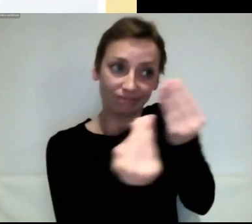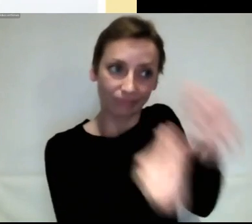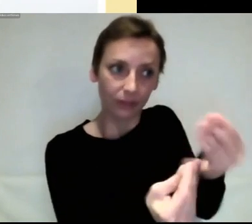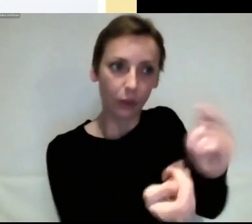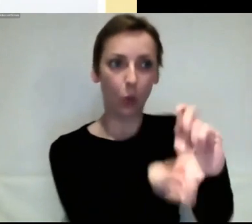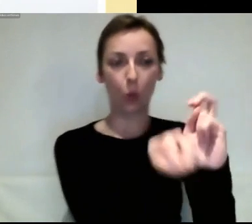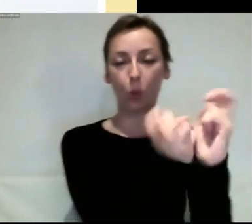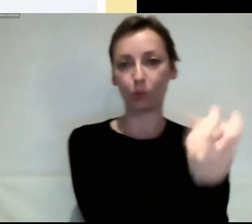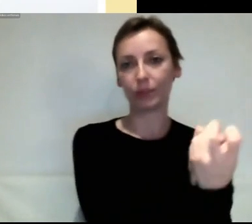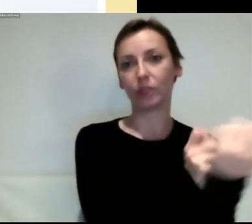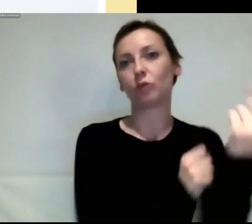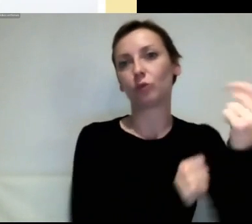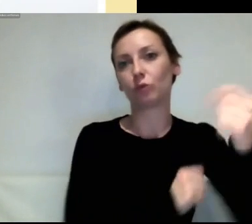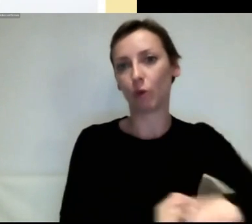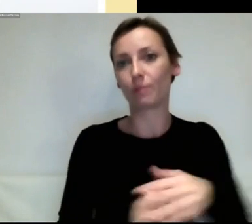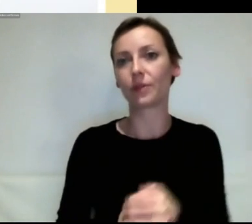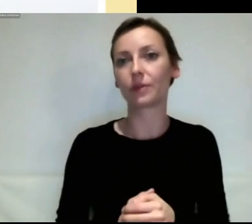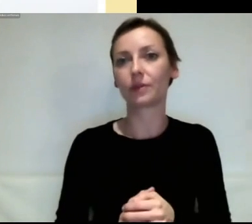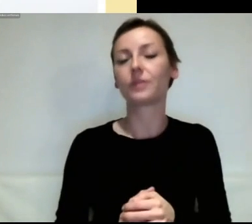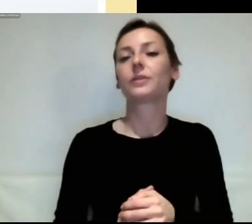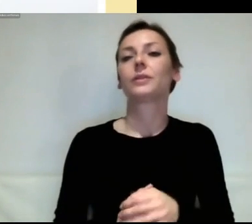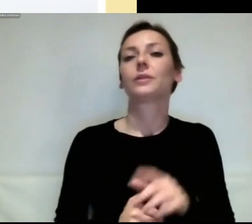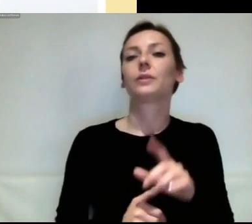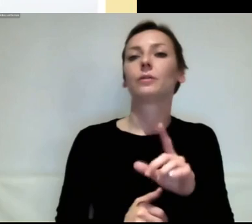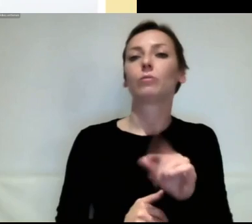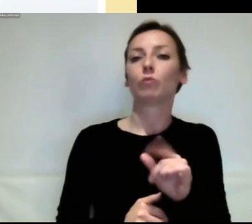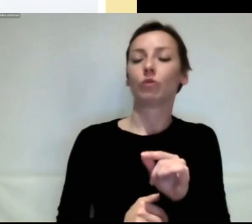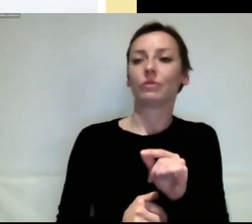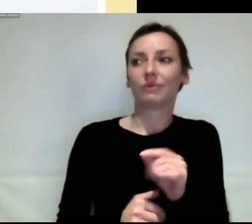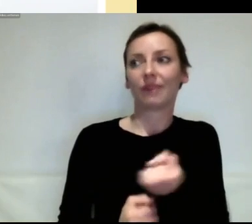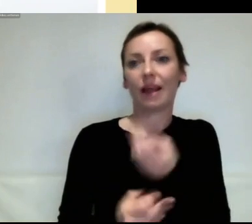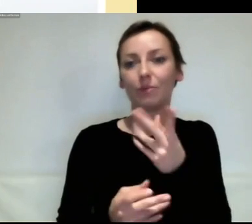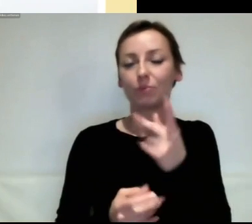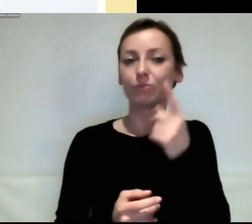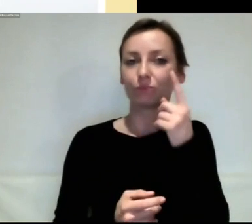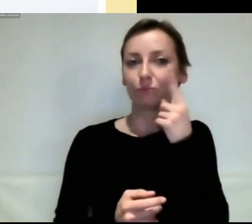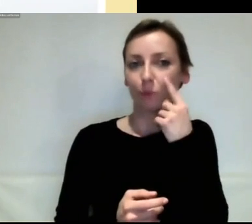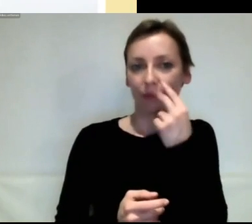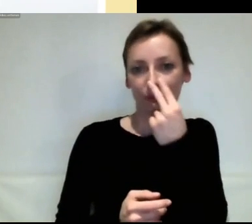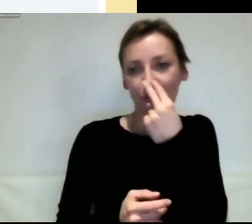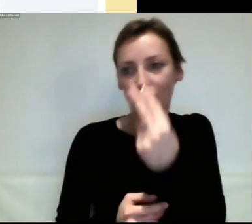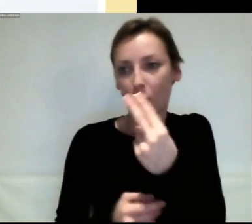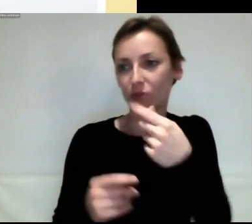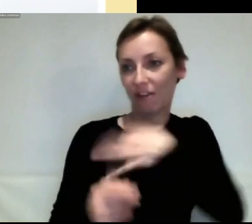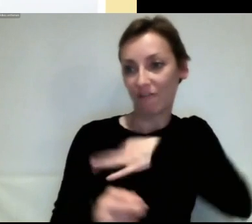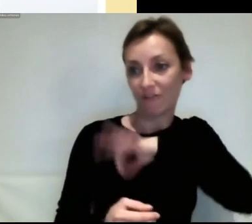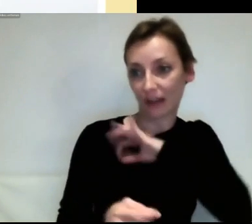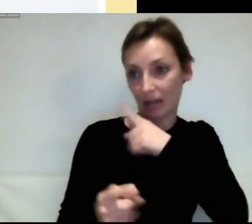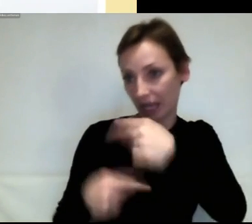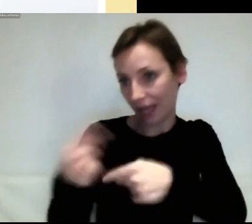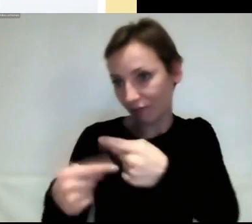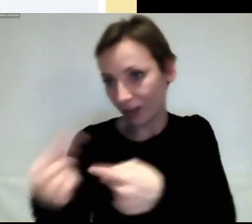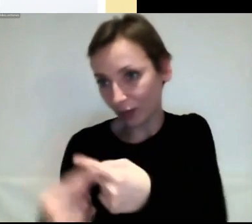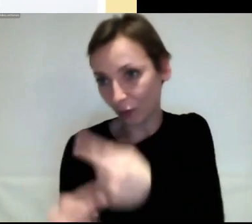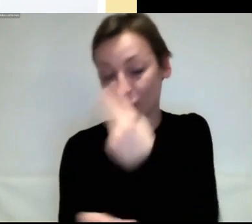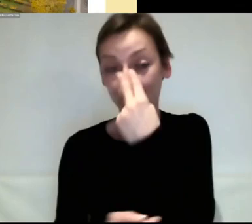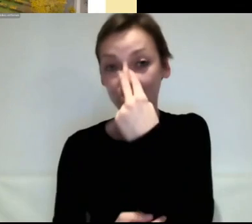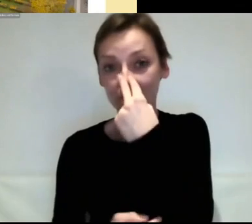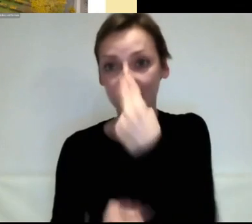auf jeden Fall weiterverfolgen, wie das in Frankreich vor sich geht. Jetzt zum Abschluss